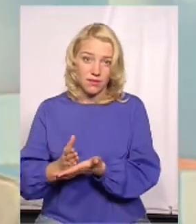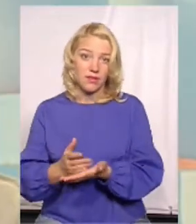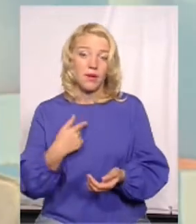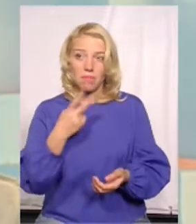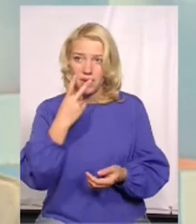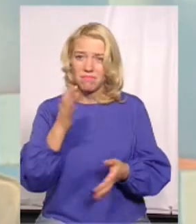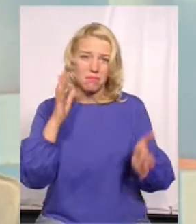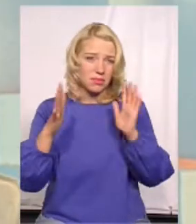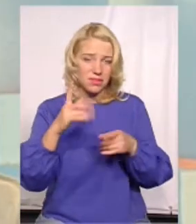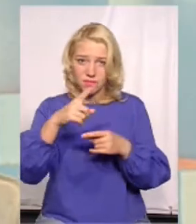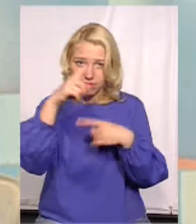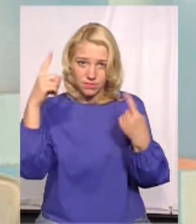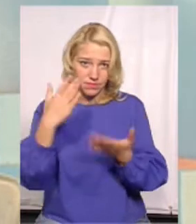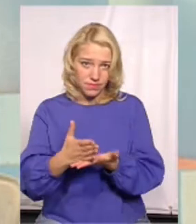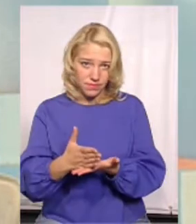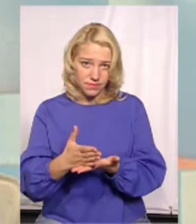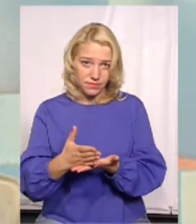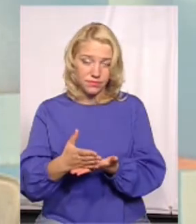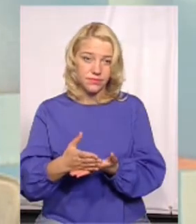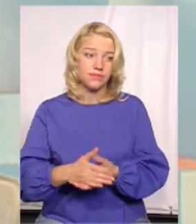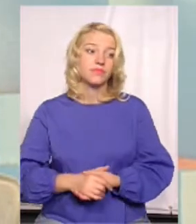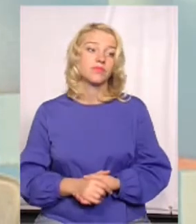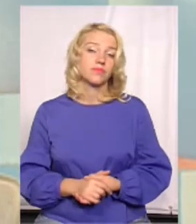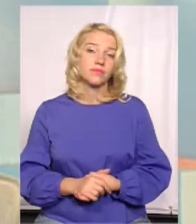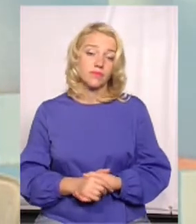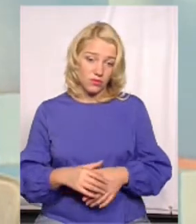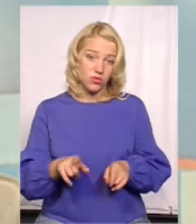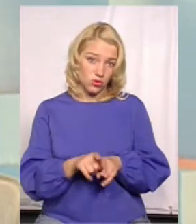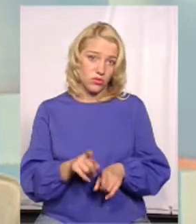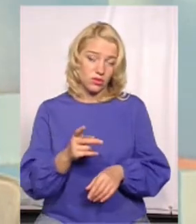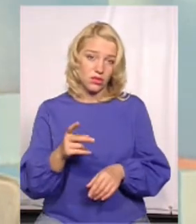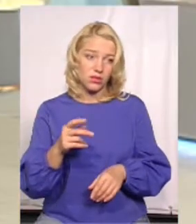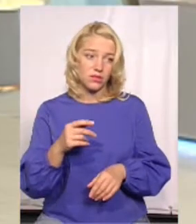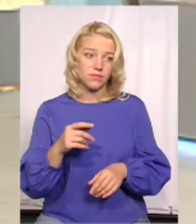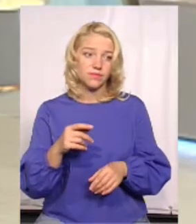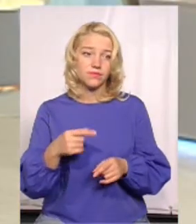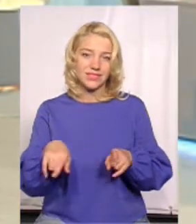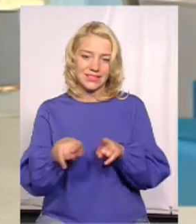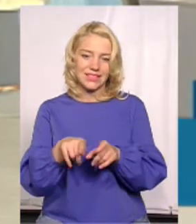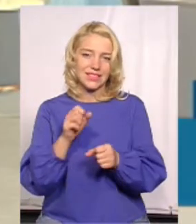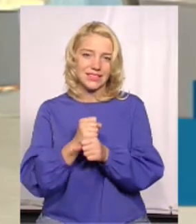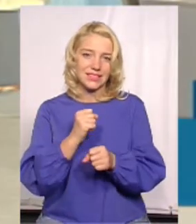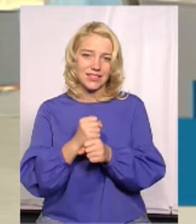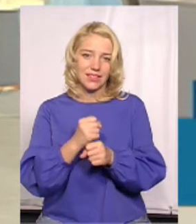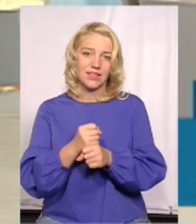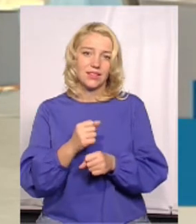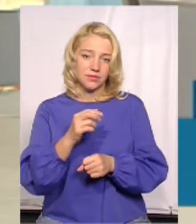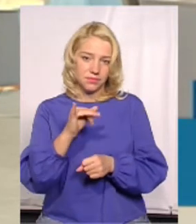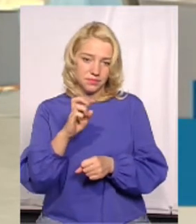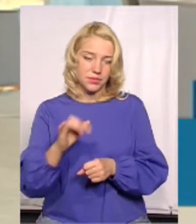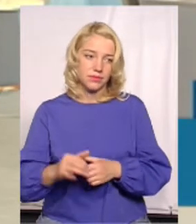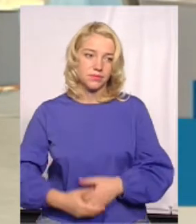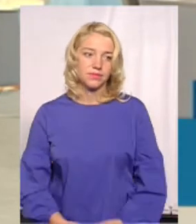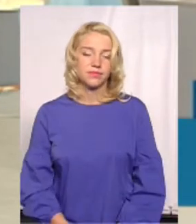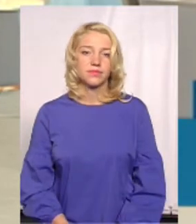цьому парку. А ось, дивись, в нас те відбувається. Ну, додаток теж зазмусив би заскачати, також тисяв би носом і вводив, бо як діти